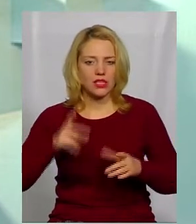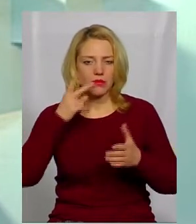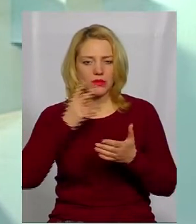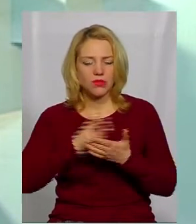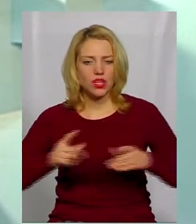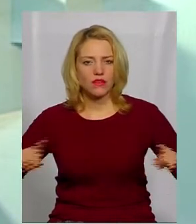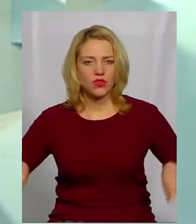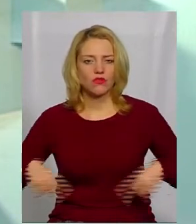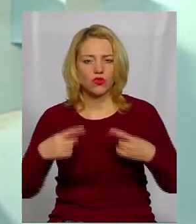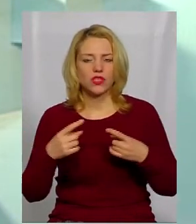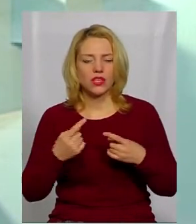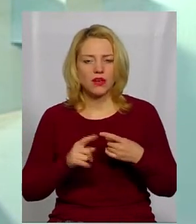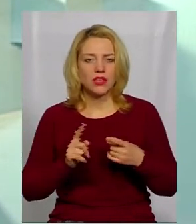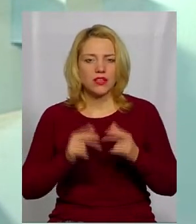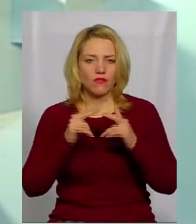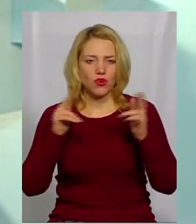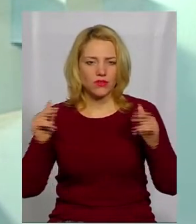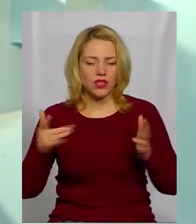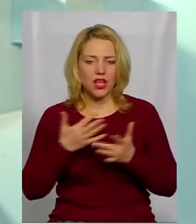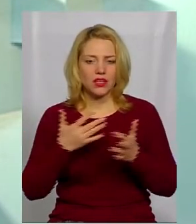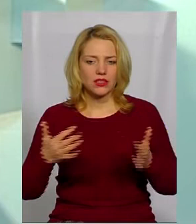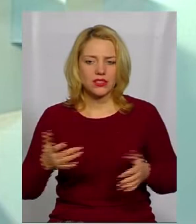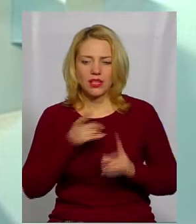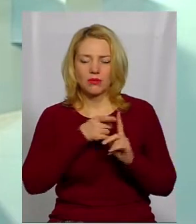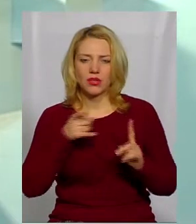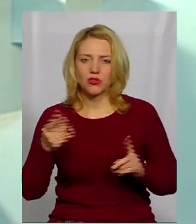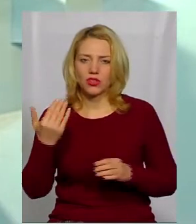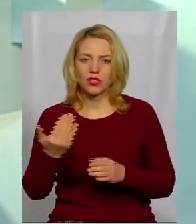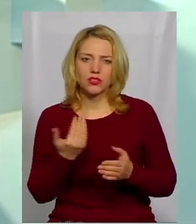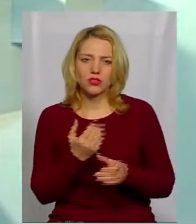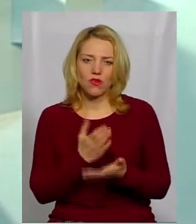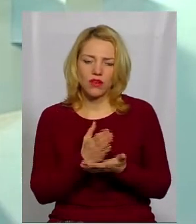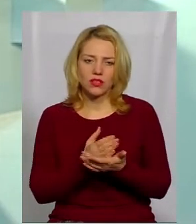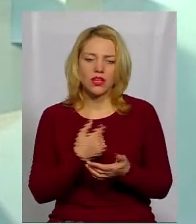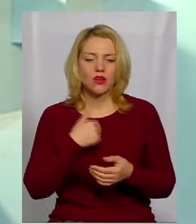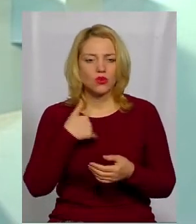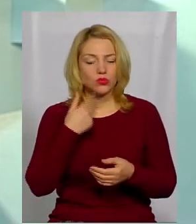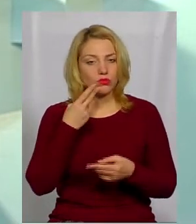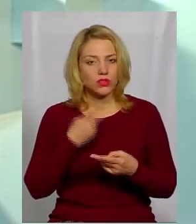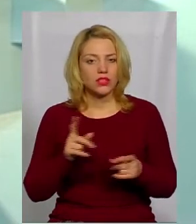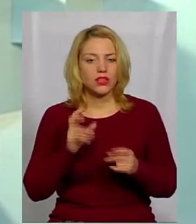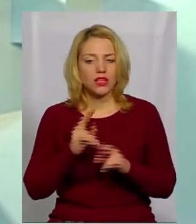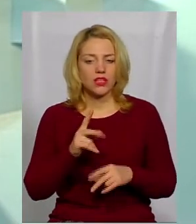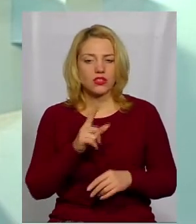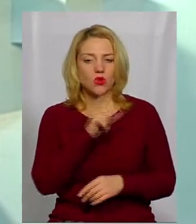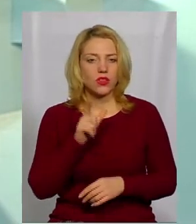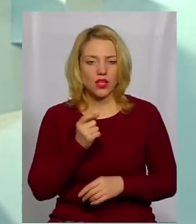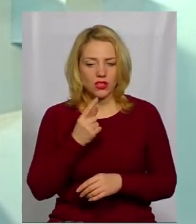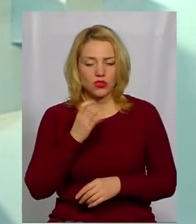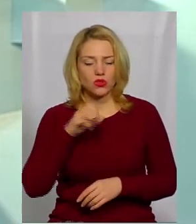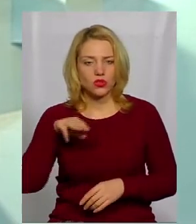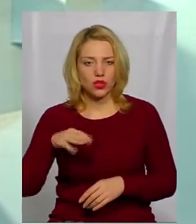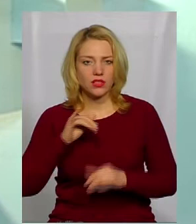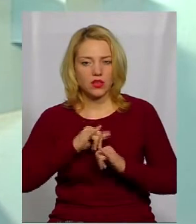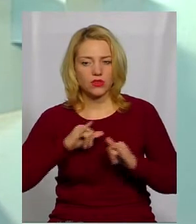фортеці на різні періоди її існування, тому що показати ми хочемо, як ще з 11 століття розвивалася